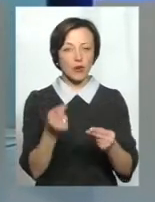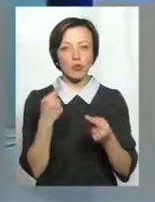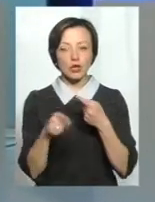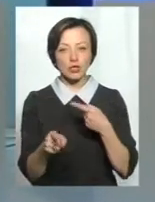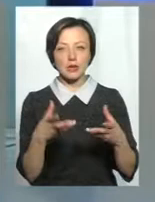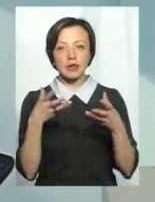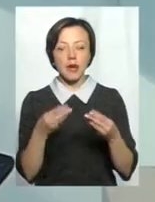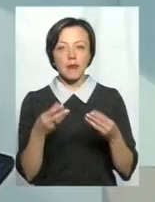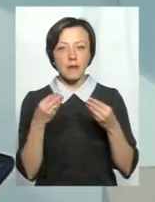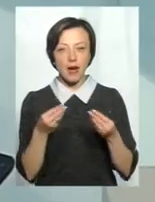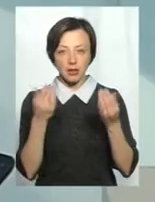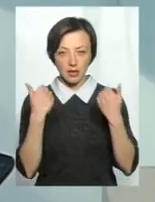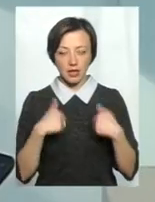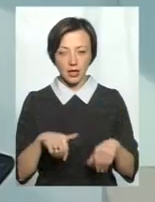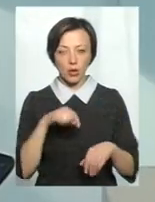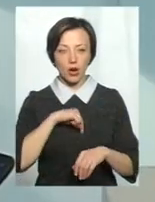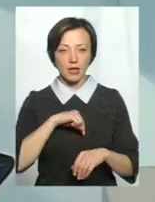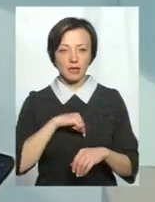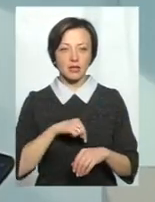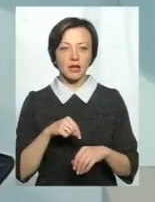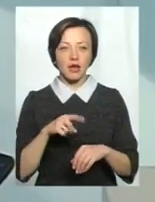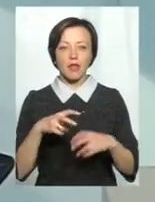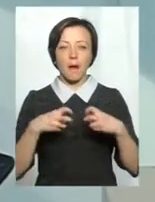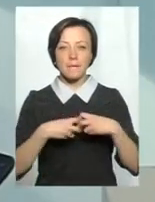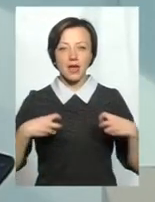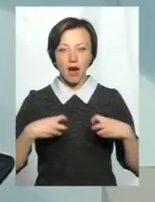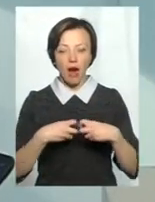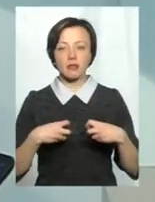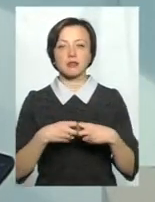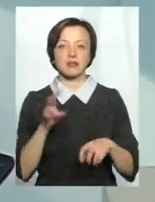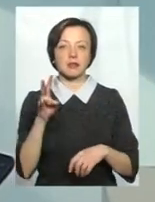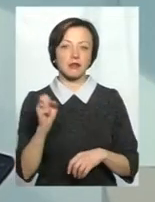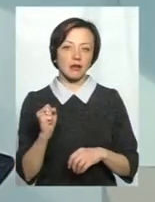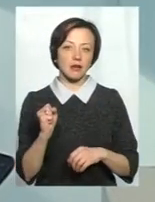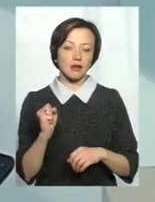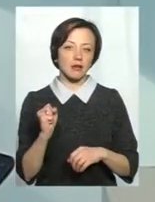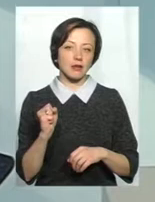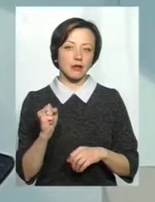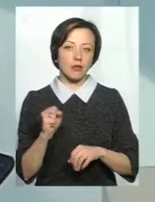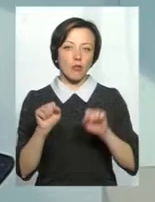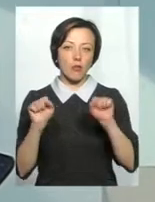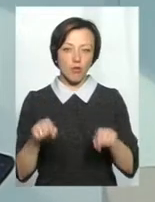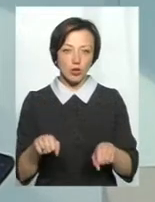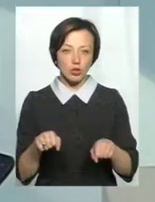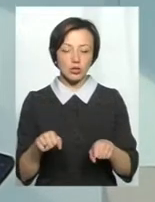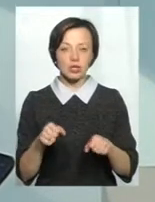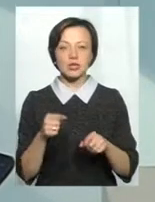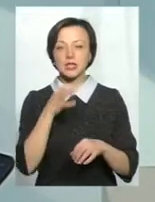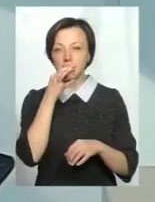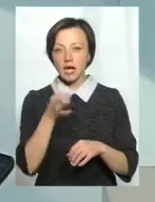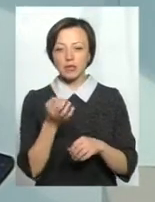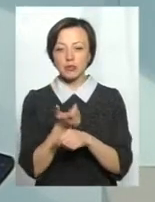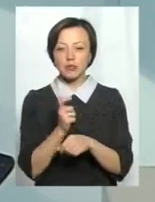м'яккі тканини організму, на м'язи. Можна сказати, що він більш локально діє.